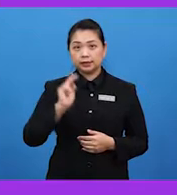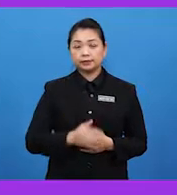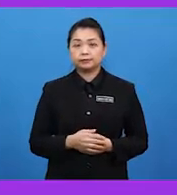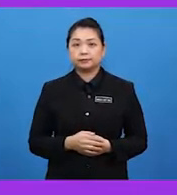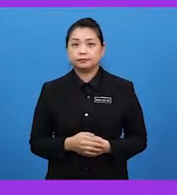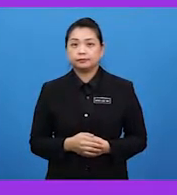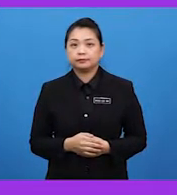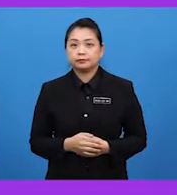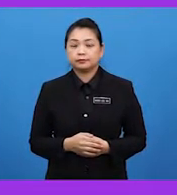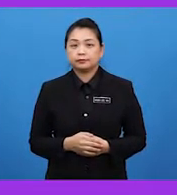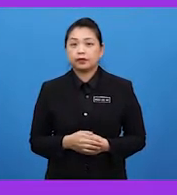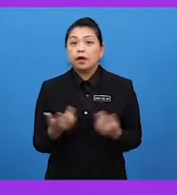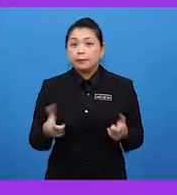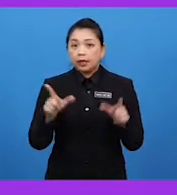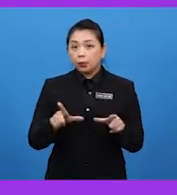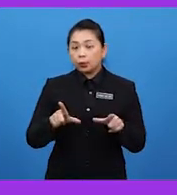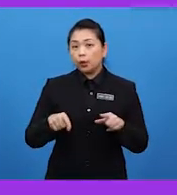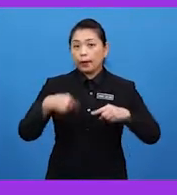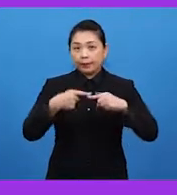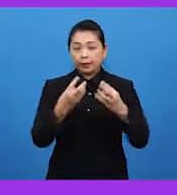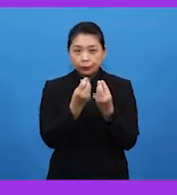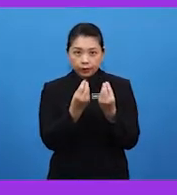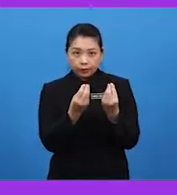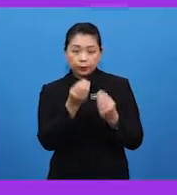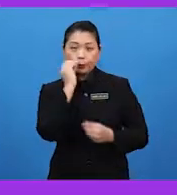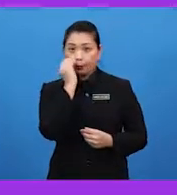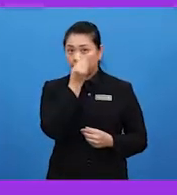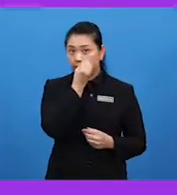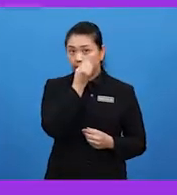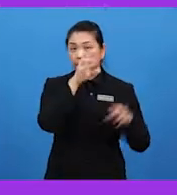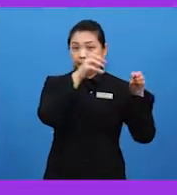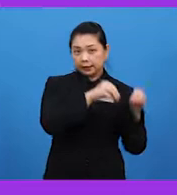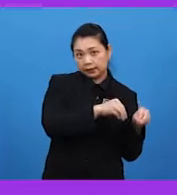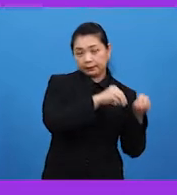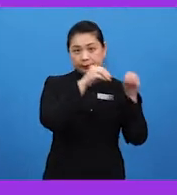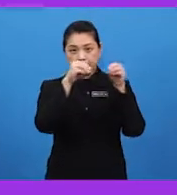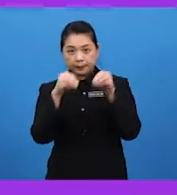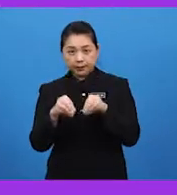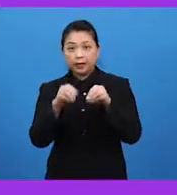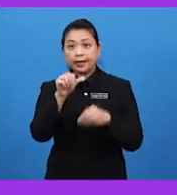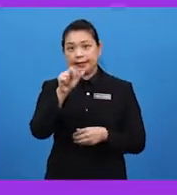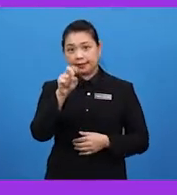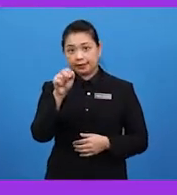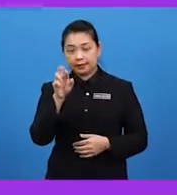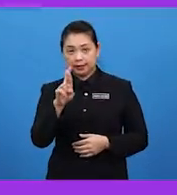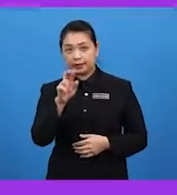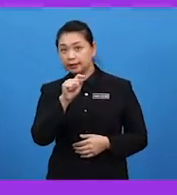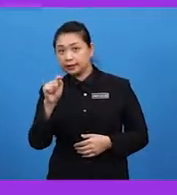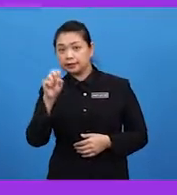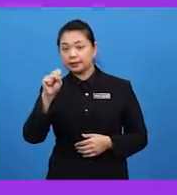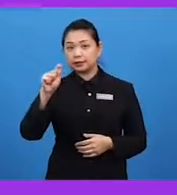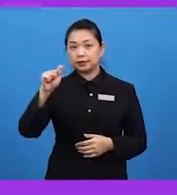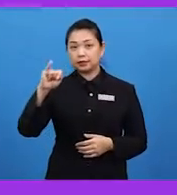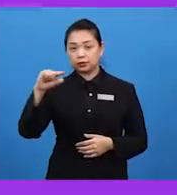Pendubungan kacung berlaku apabila butir dubunga dipindahkan dari enter kepada